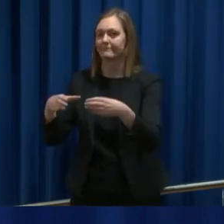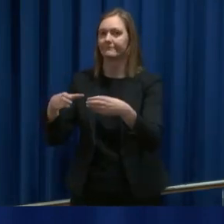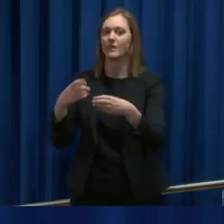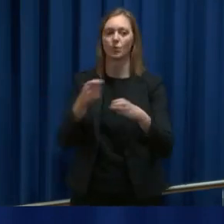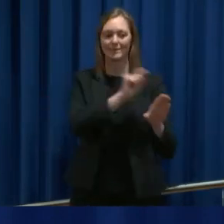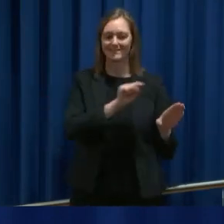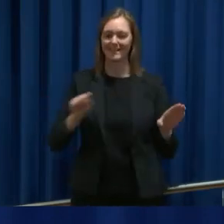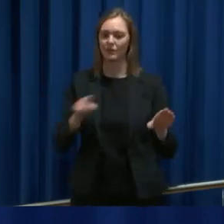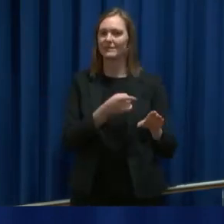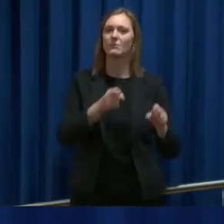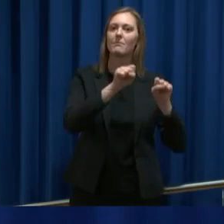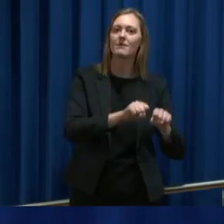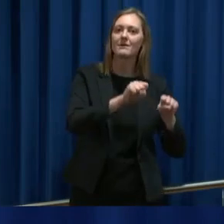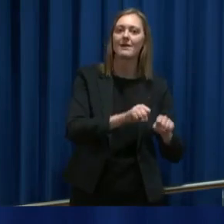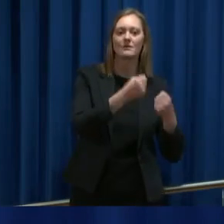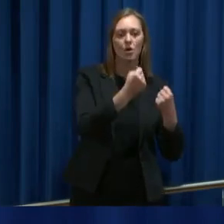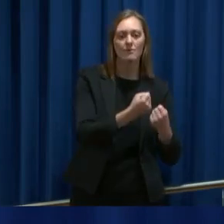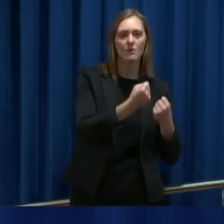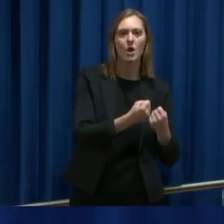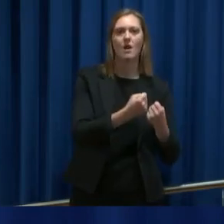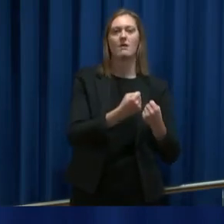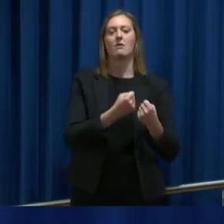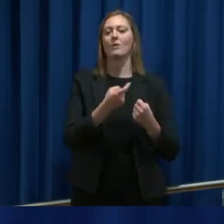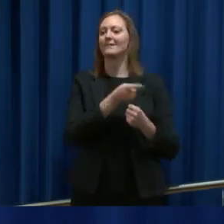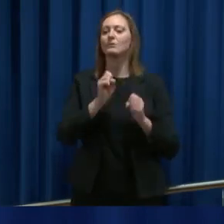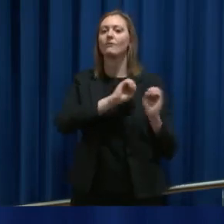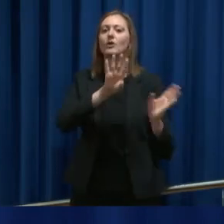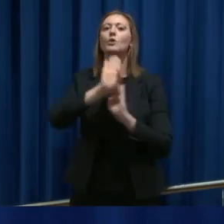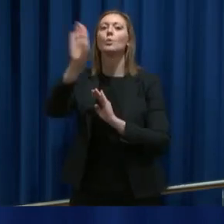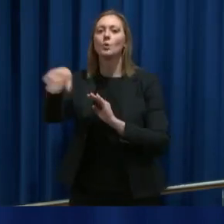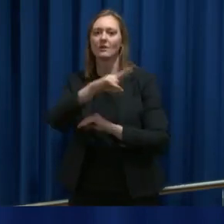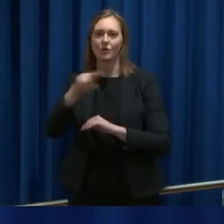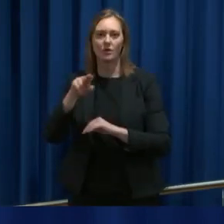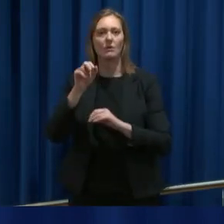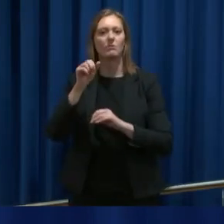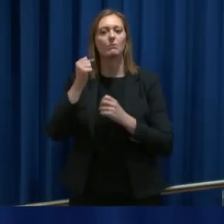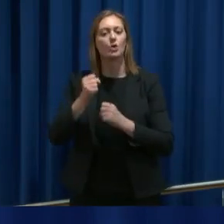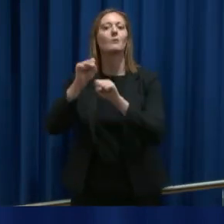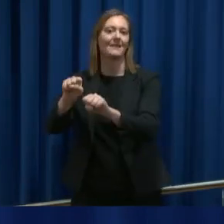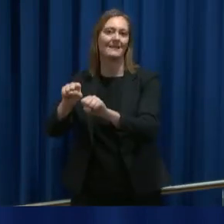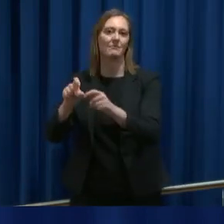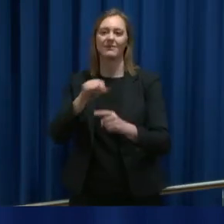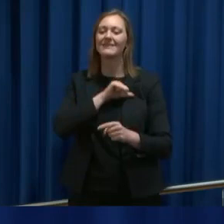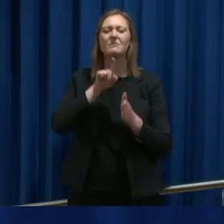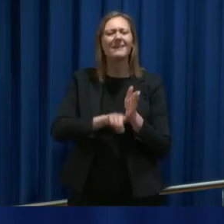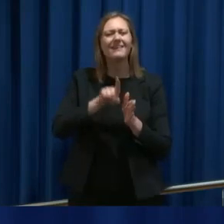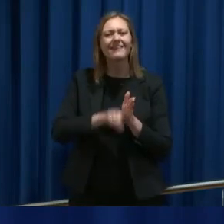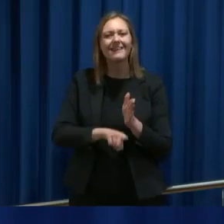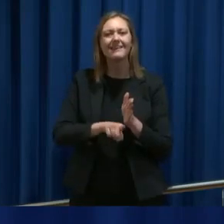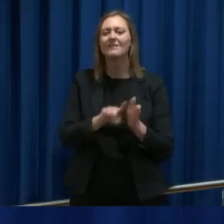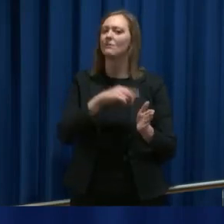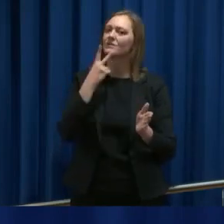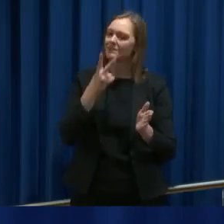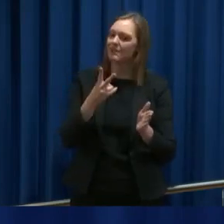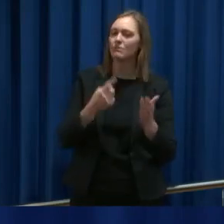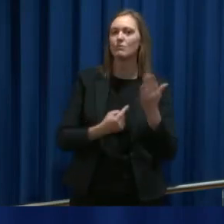permanent opphold der, de som har flyttet ut av Norge, de bør bli der de er lokalt registrert, men de som er der midlertidige, de må jo da se